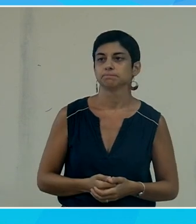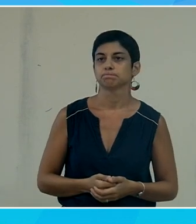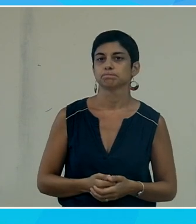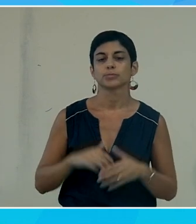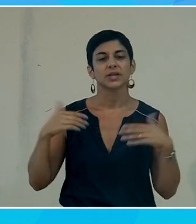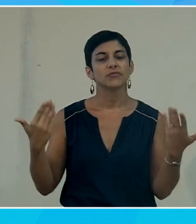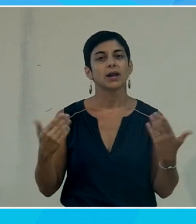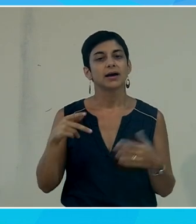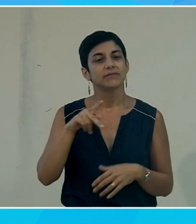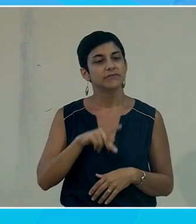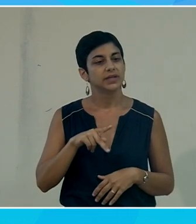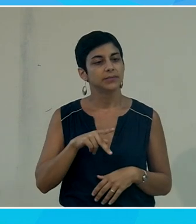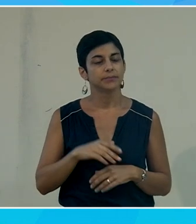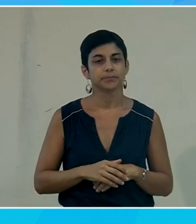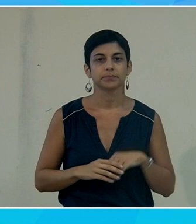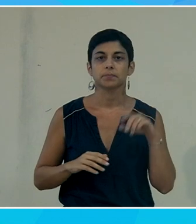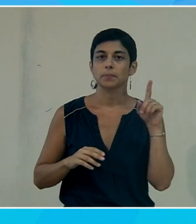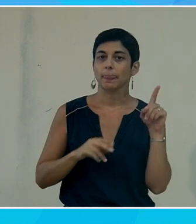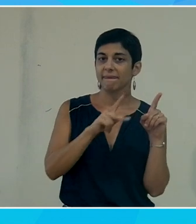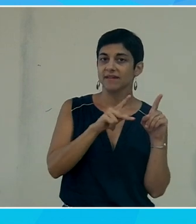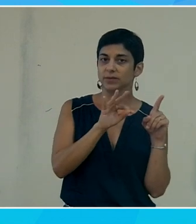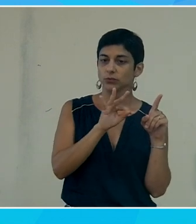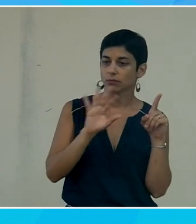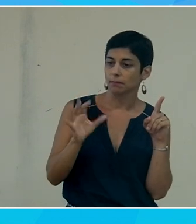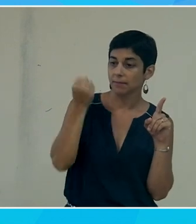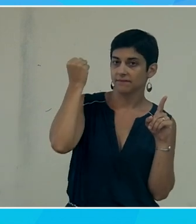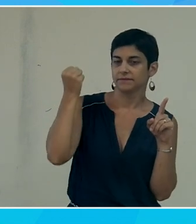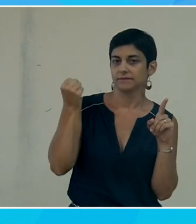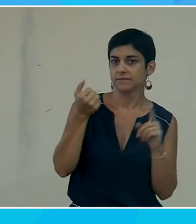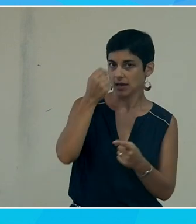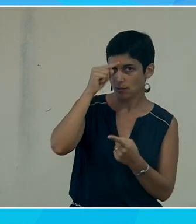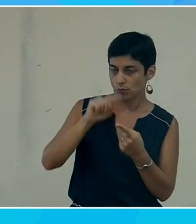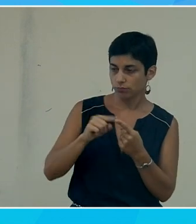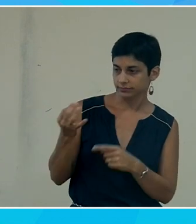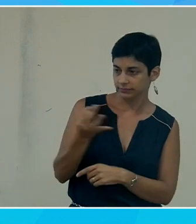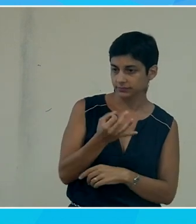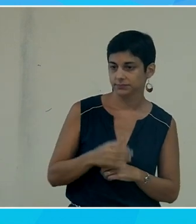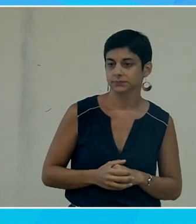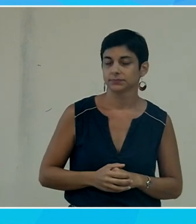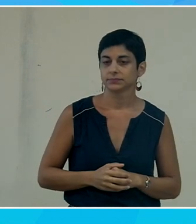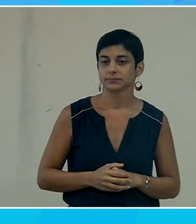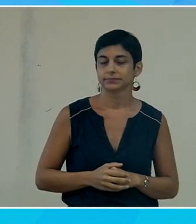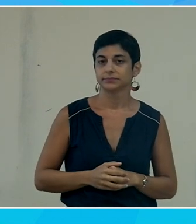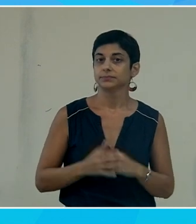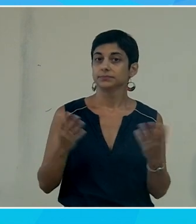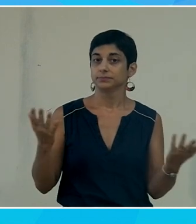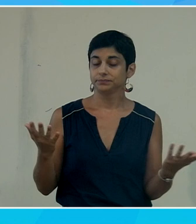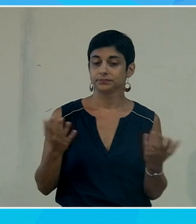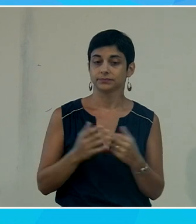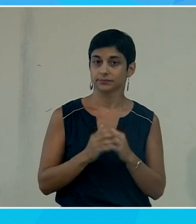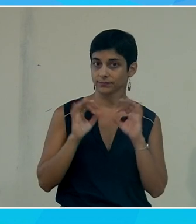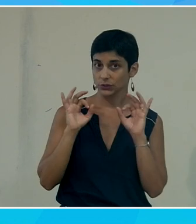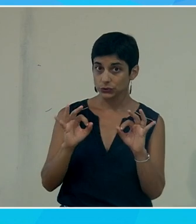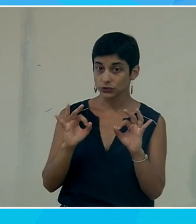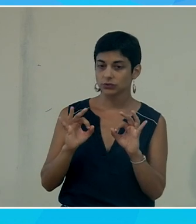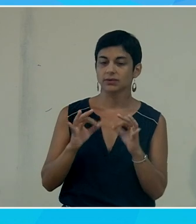voilà Philippe je voulais rebondir sur un point Pierre que tu as cité si on prend justement le